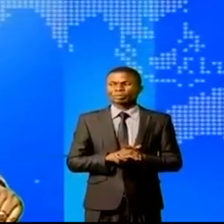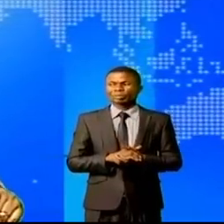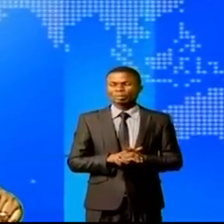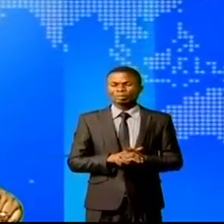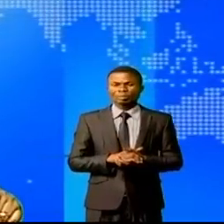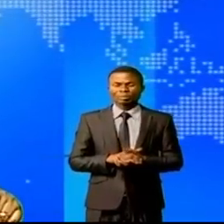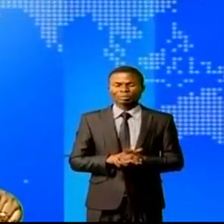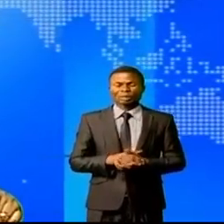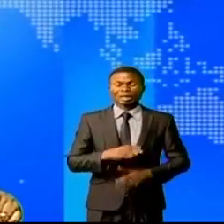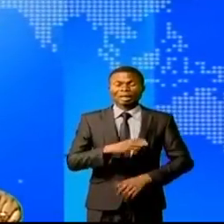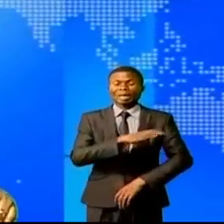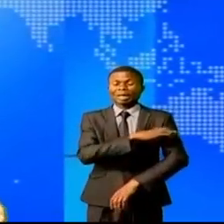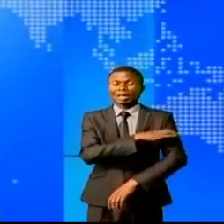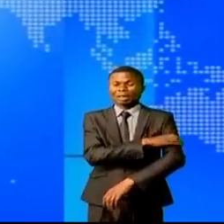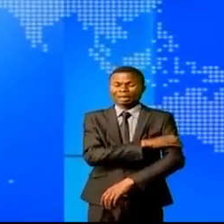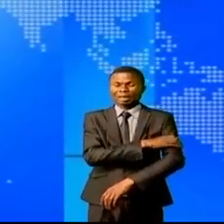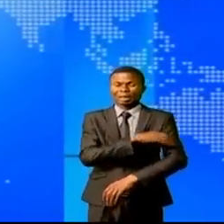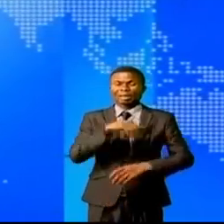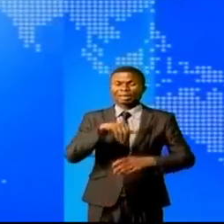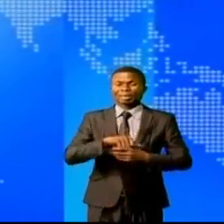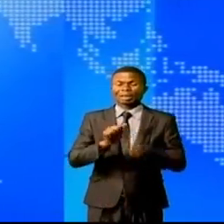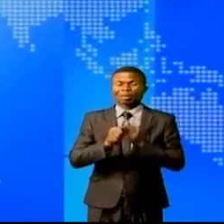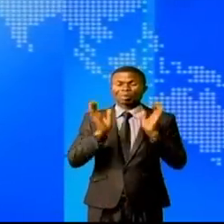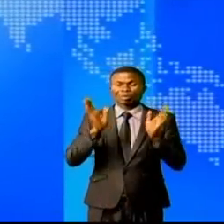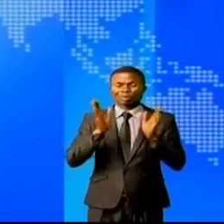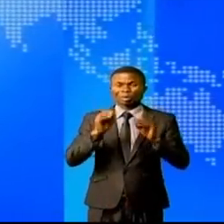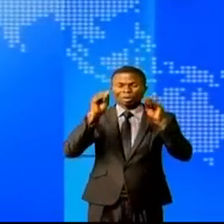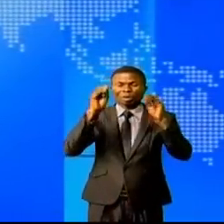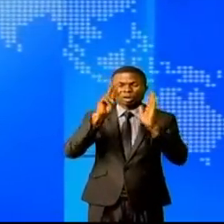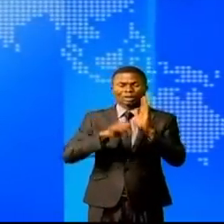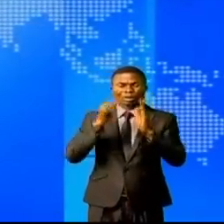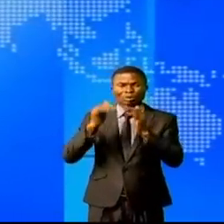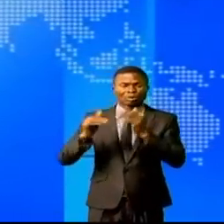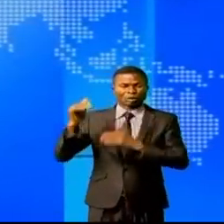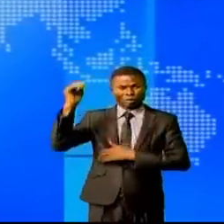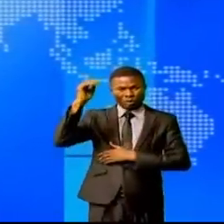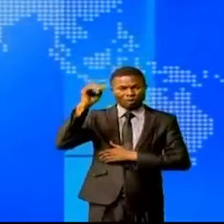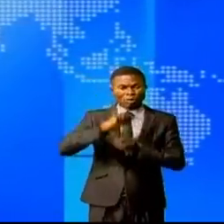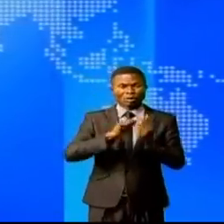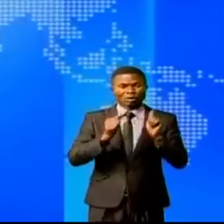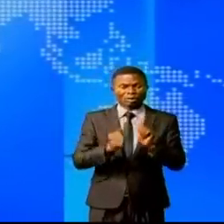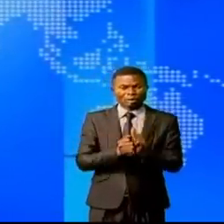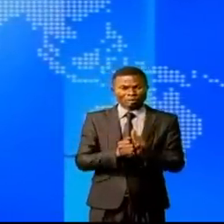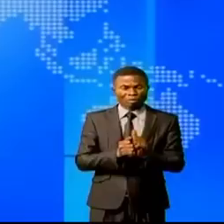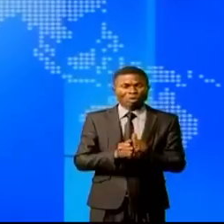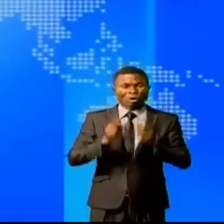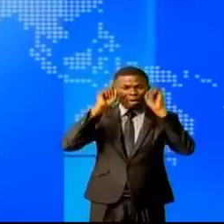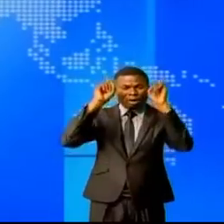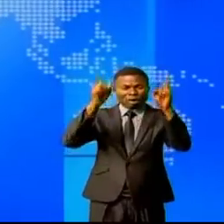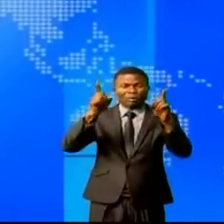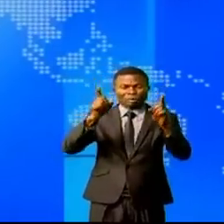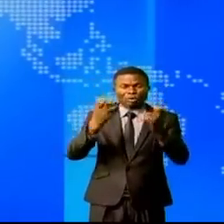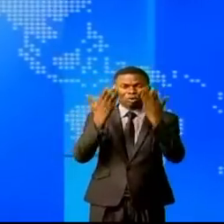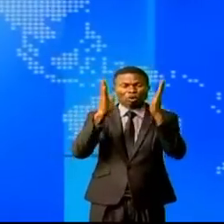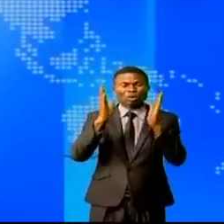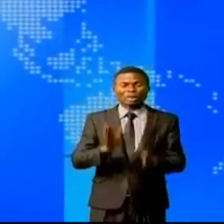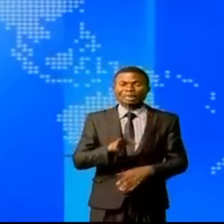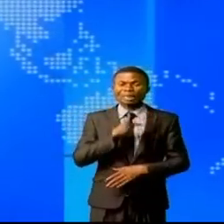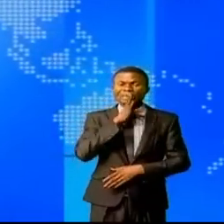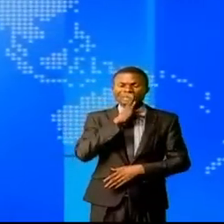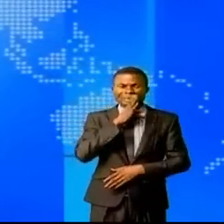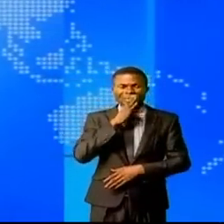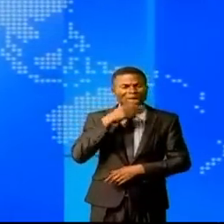Tension dans certains établissements d'enseignement supérieur autour de la mise en circulation des bus Trans